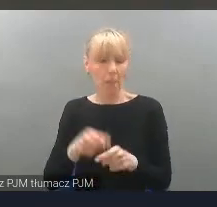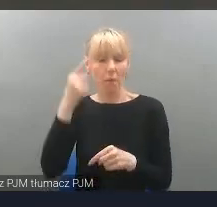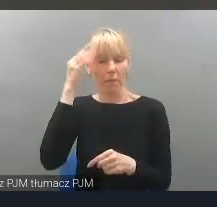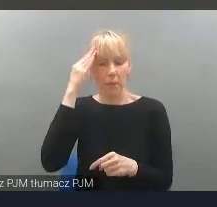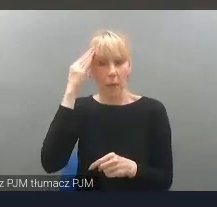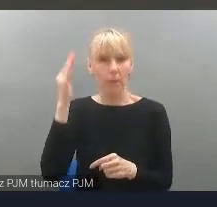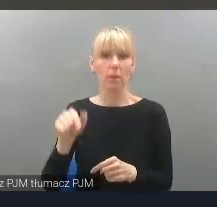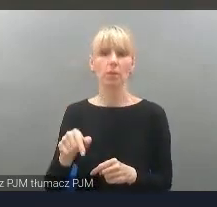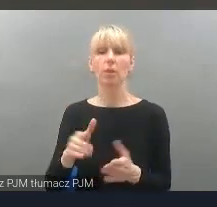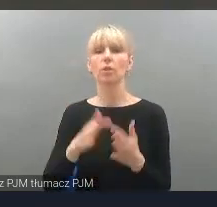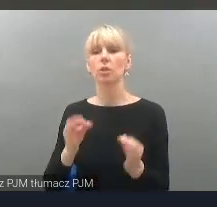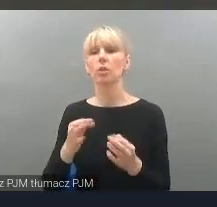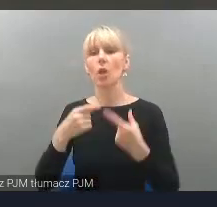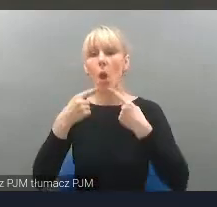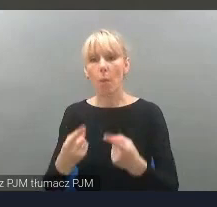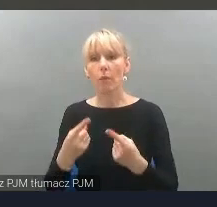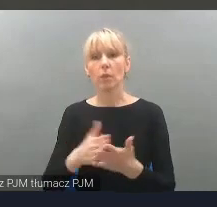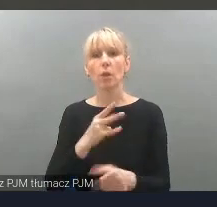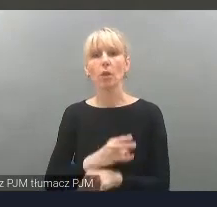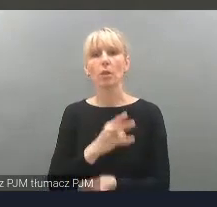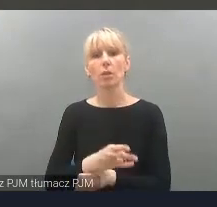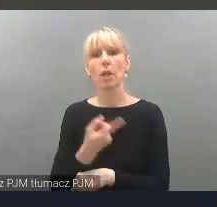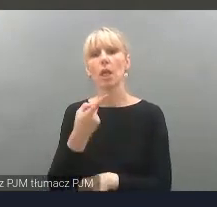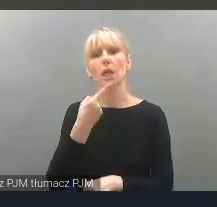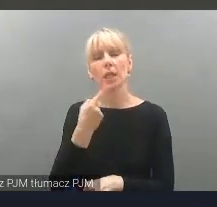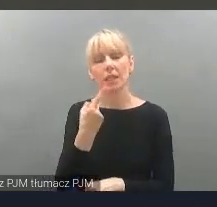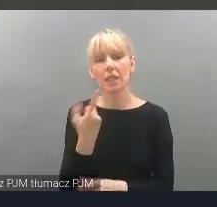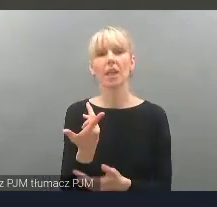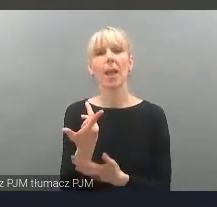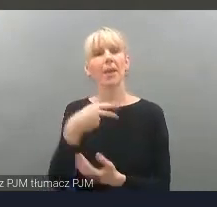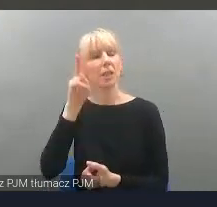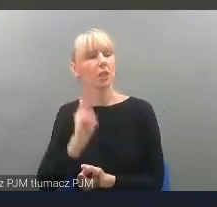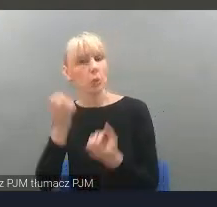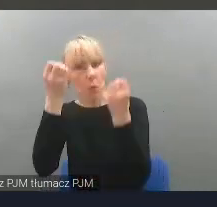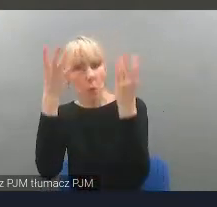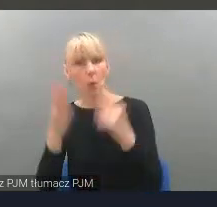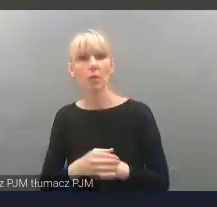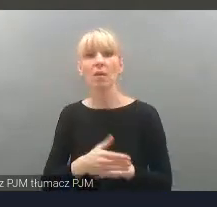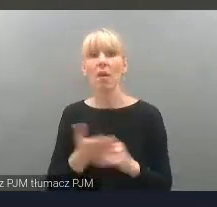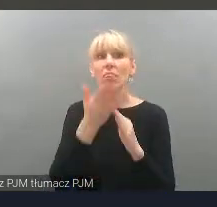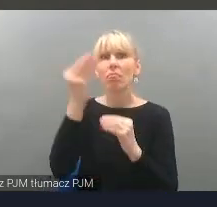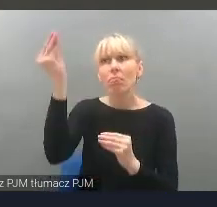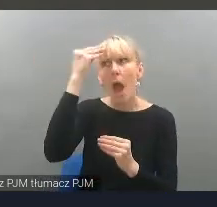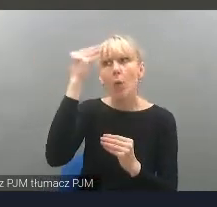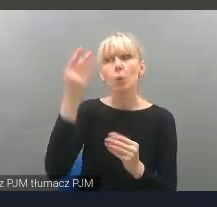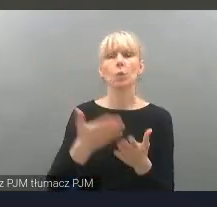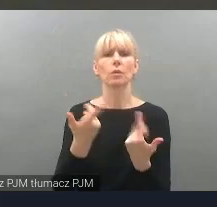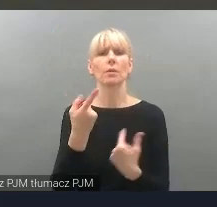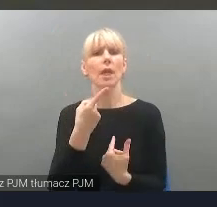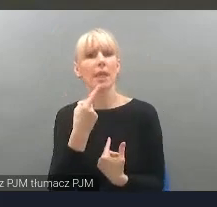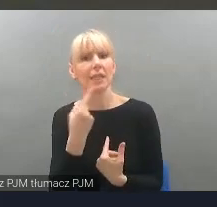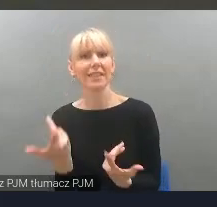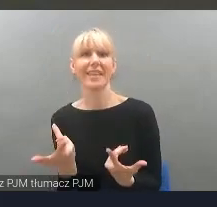aby nauczyć się mówić o dostępności językiem instytucji kultury, nauczyć się mówić o dostępności językiem księgowej,